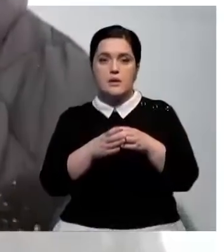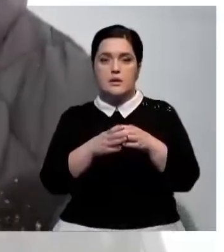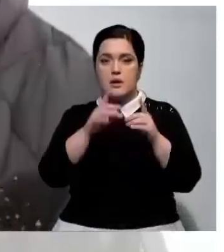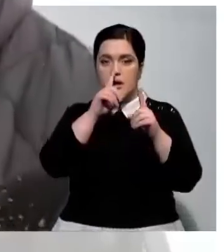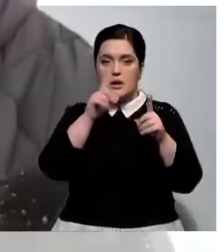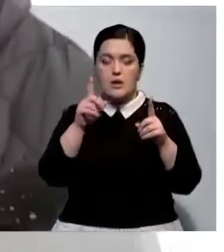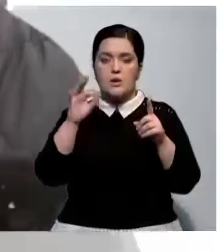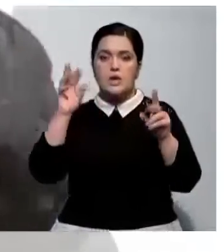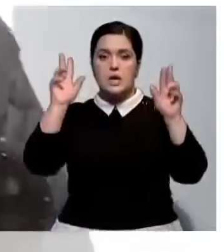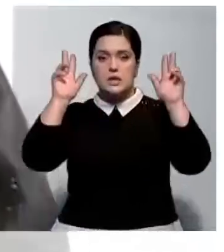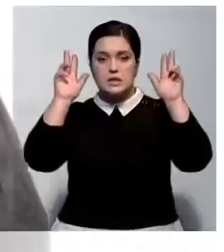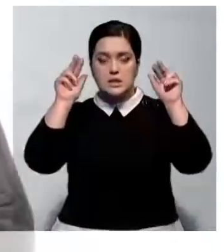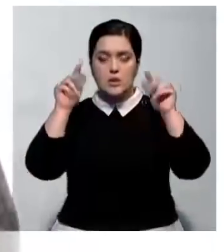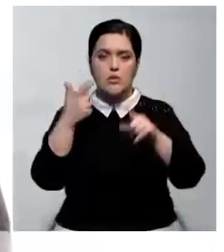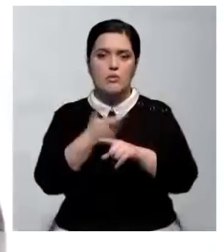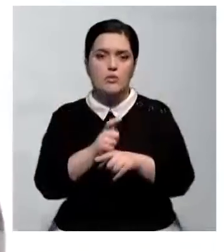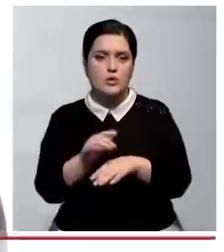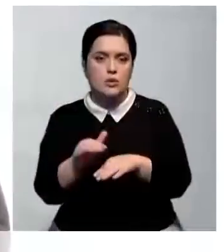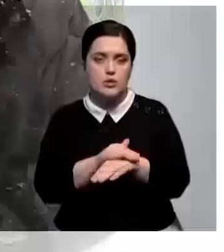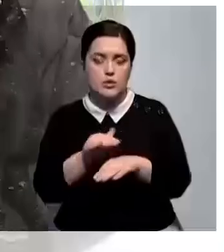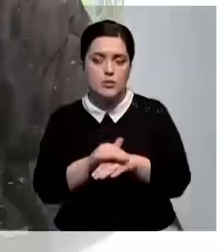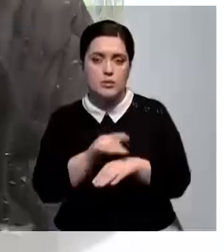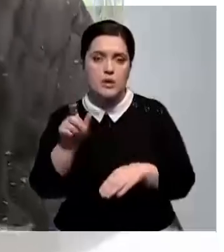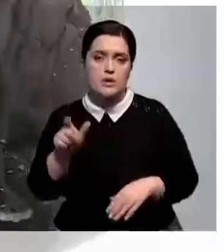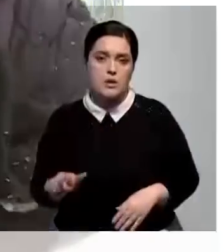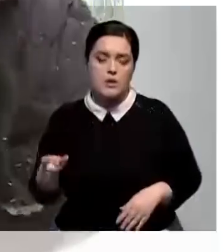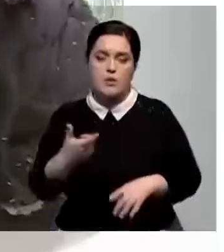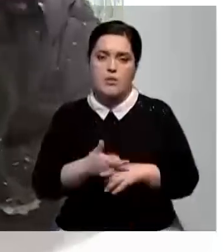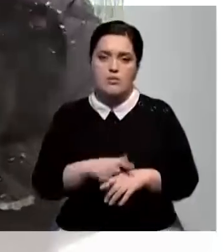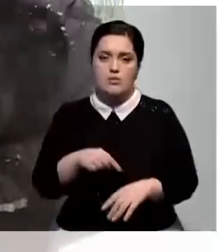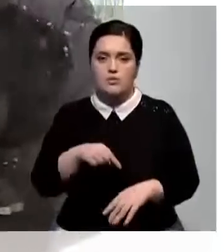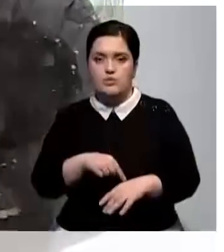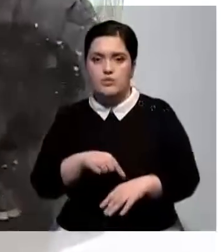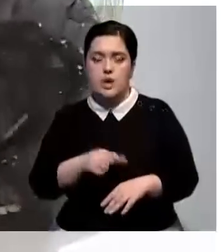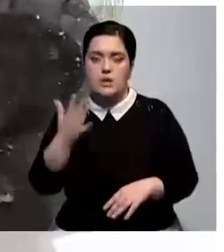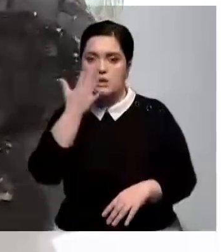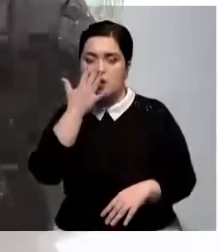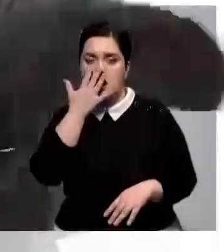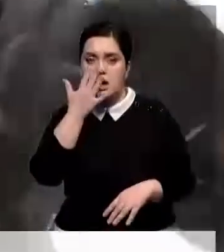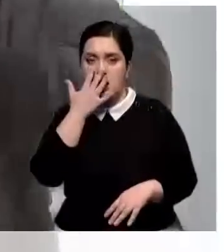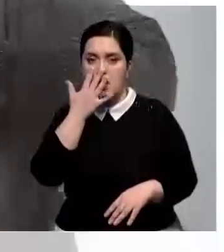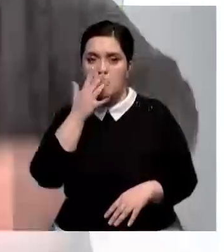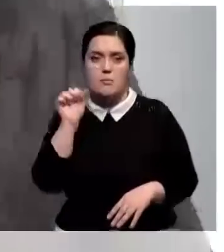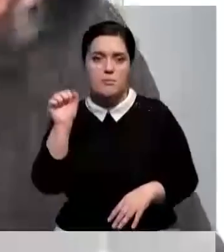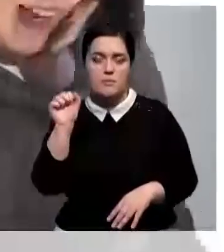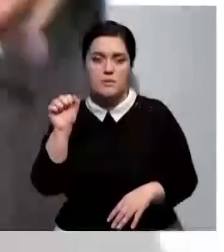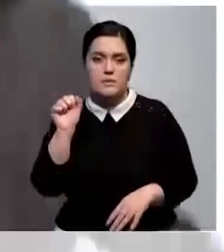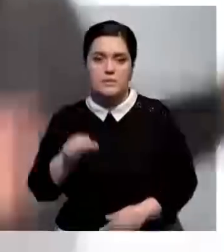от зайцев. Это очень доброе животное. Они очень чувствительны к запахам, к стукам.